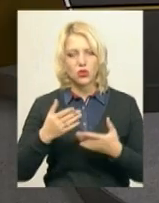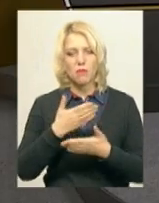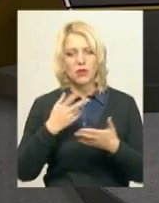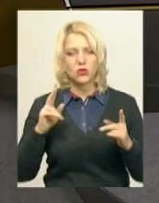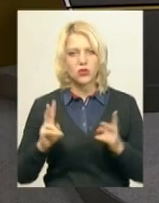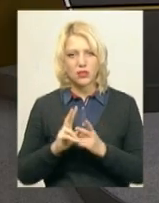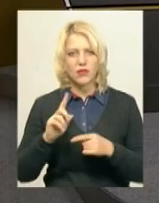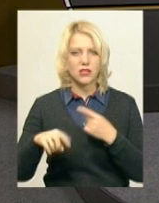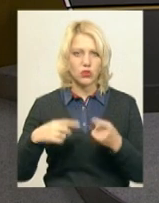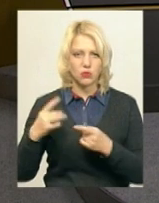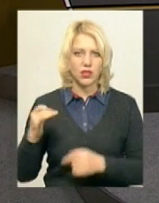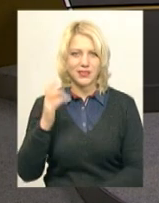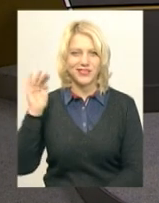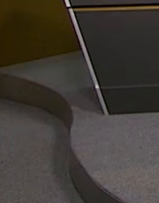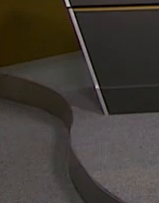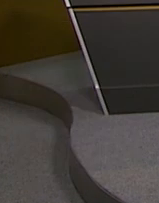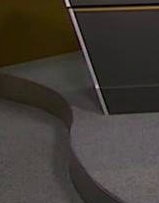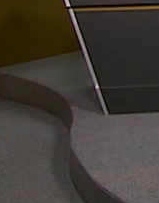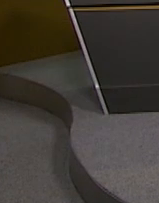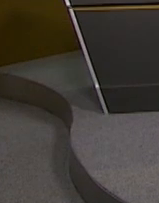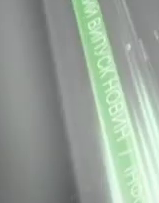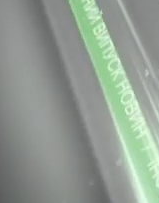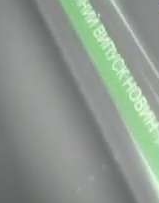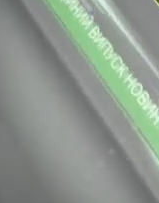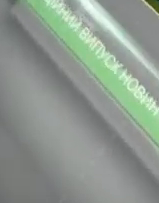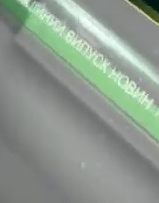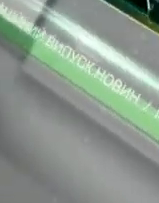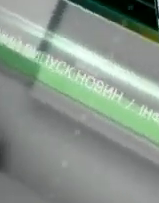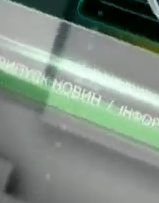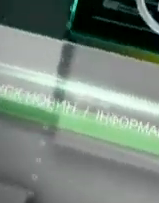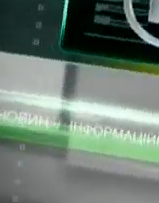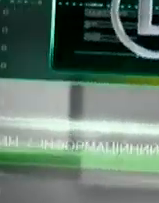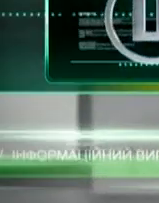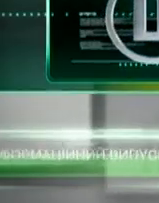побачимося вже о 20.40. Дякую